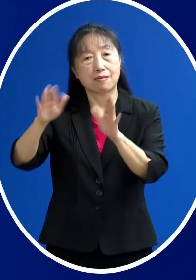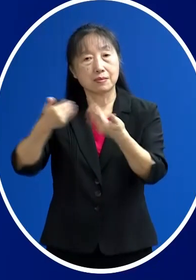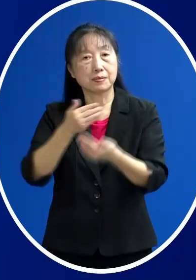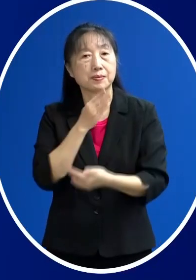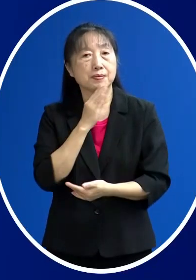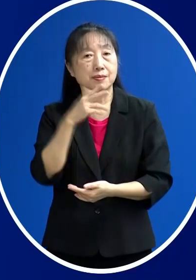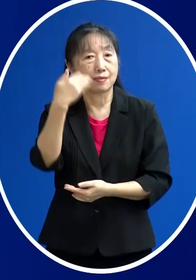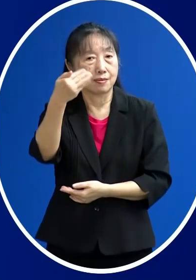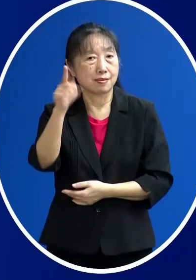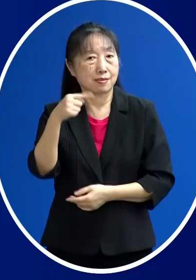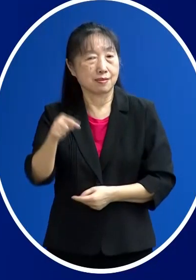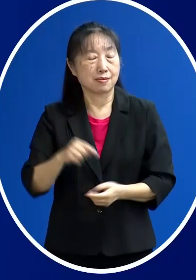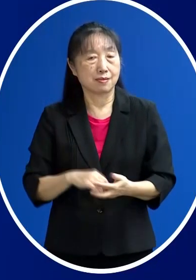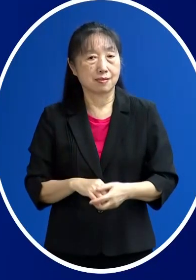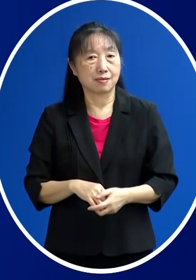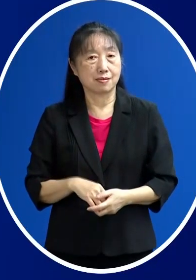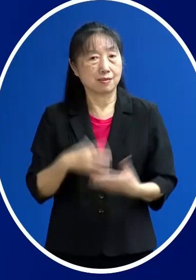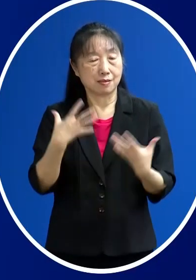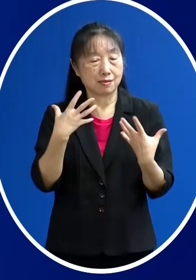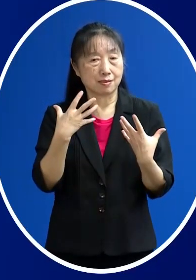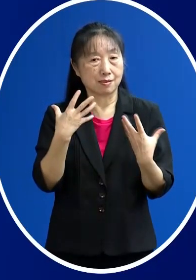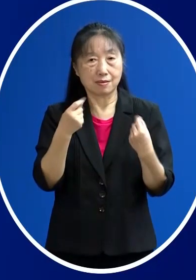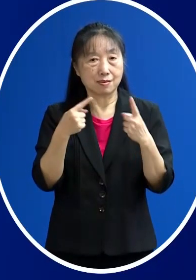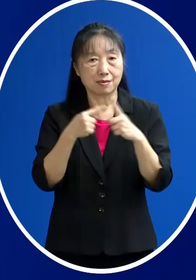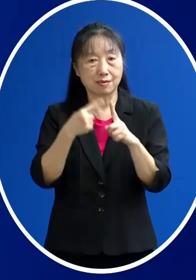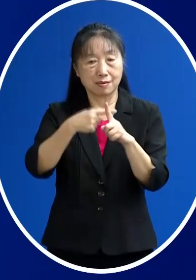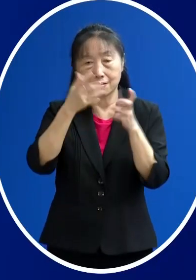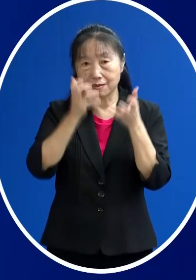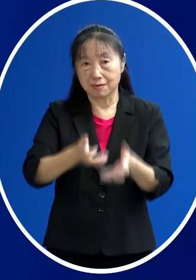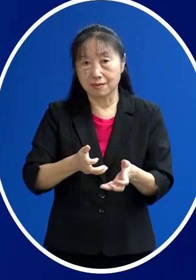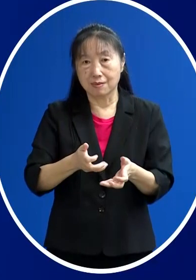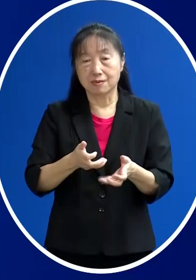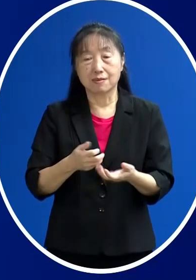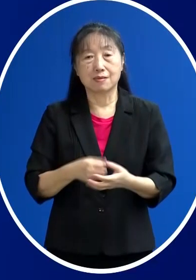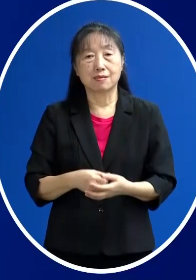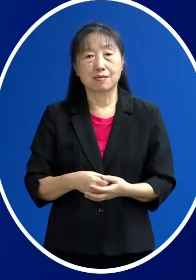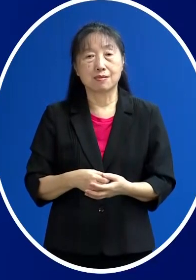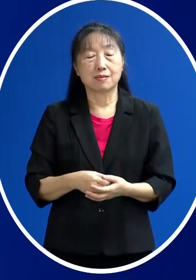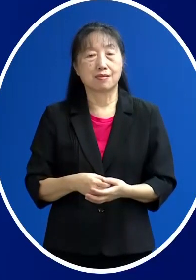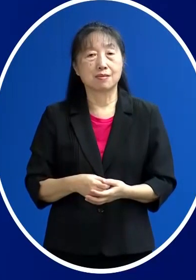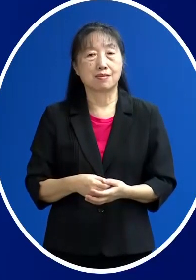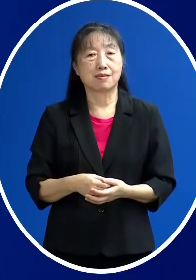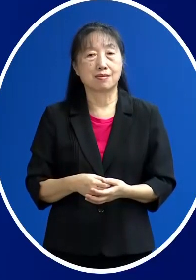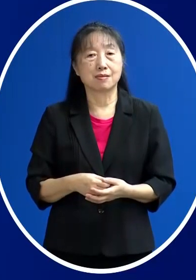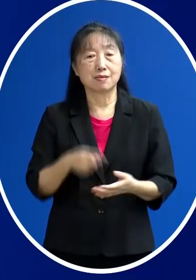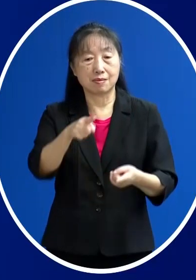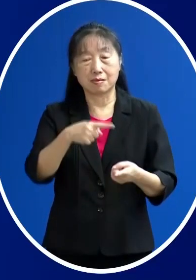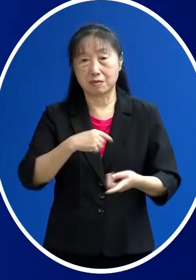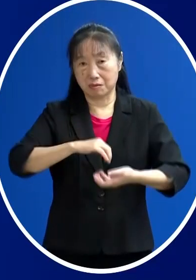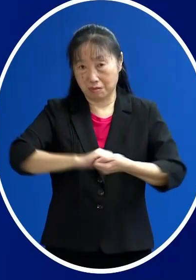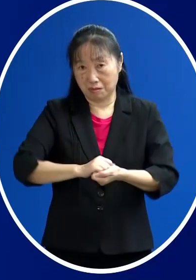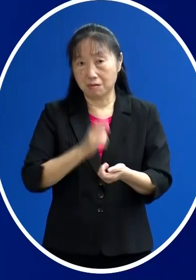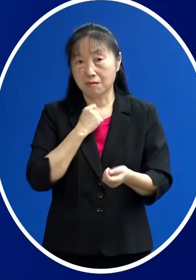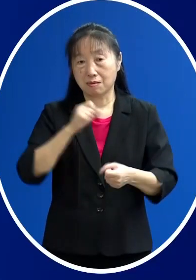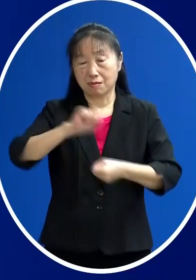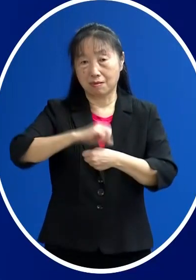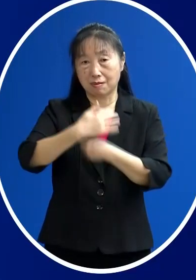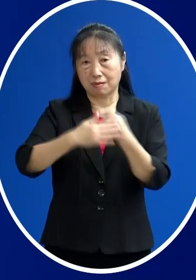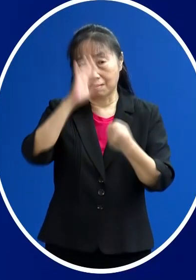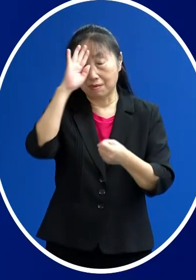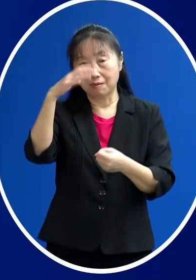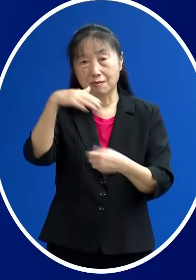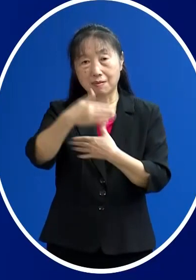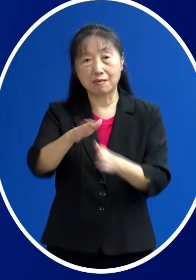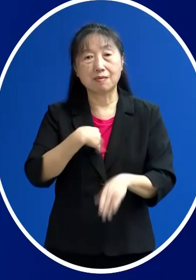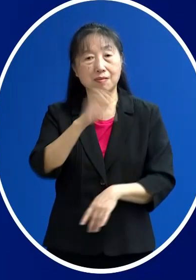則是有9例 沒有發現有嚴重病症或是有這個重重度需要住家務病房這樣的情形 都是